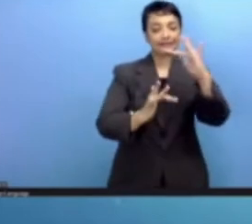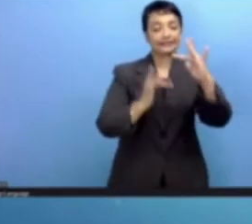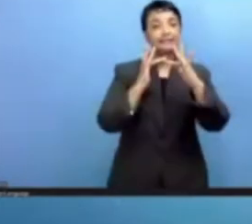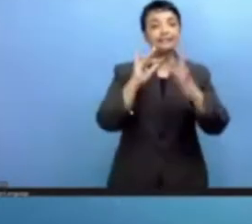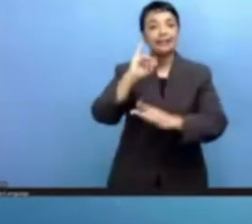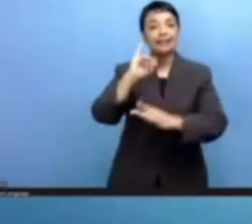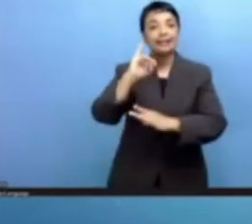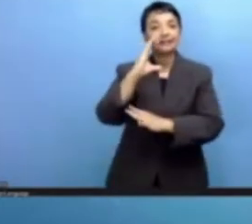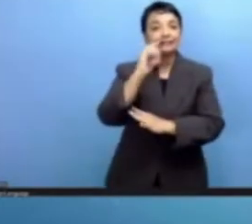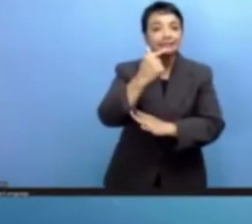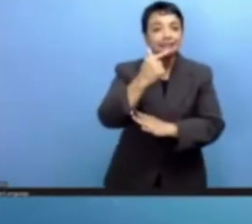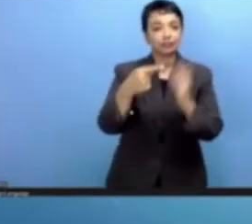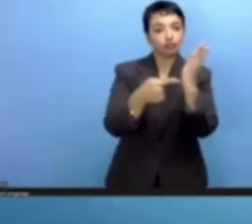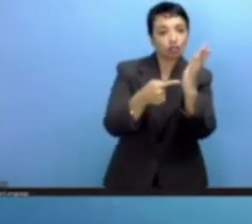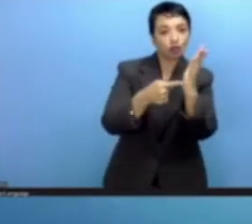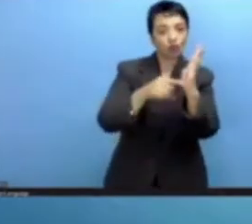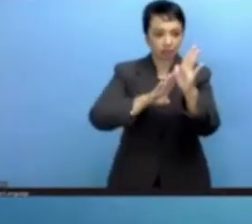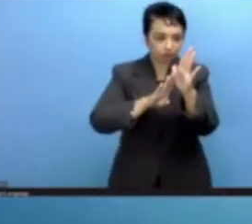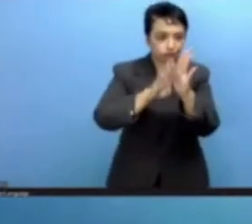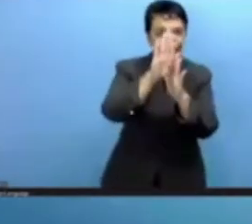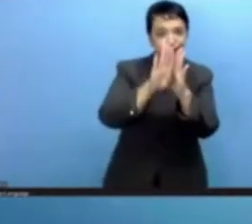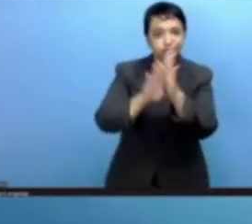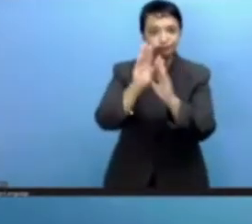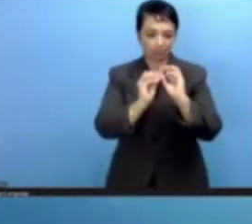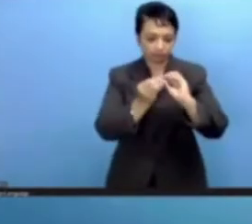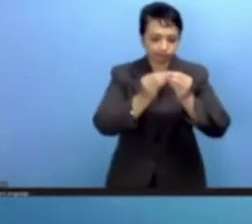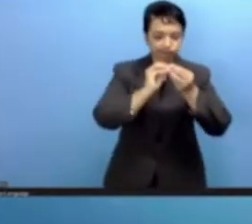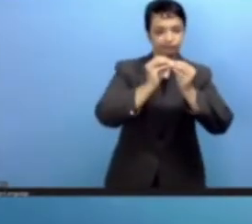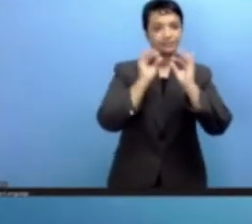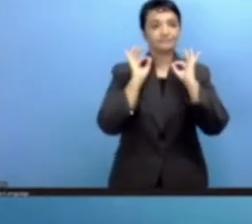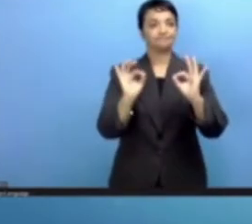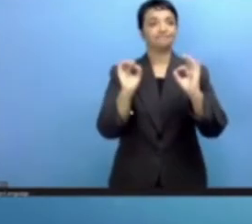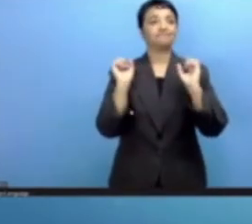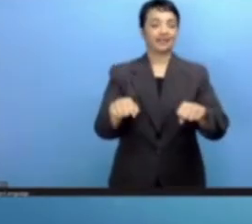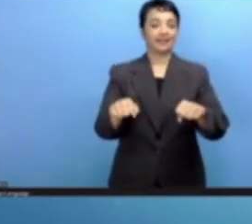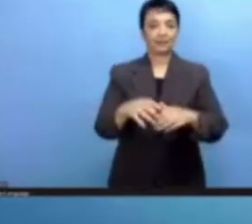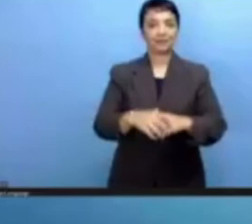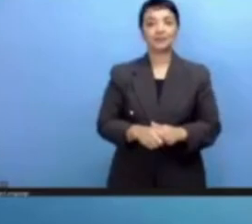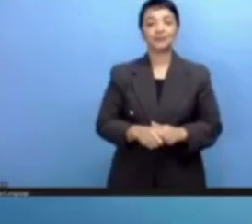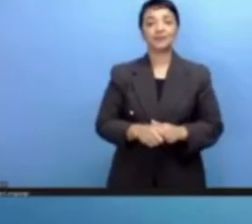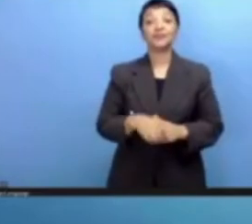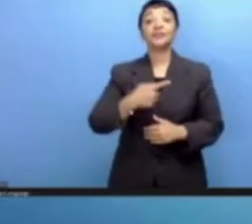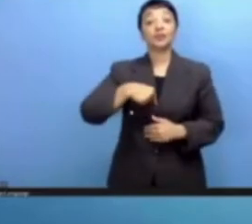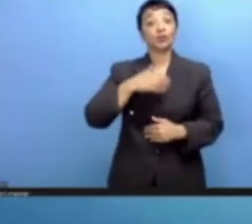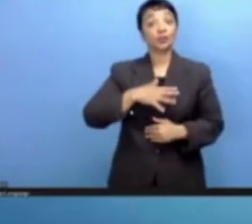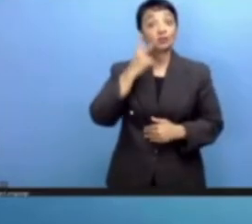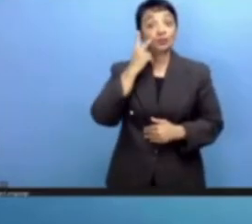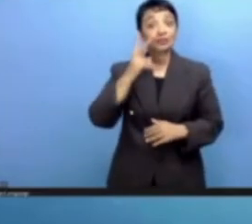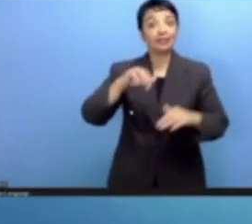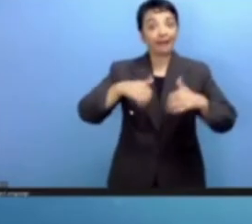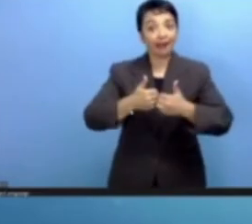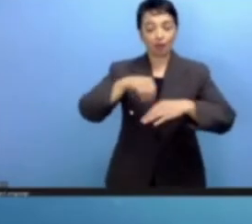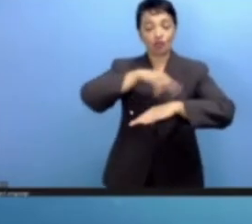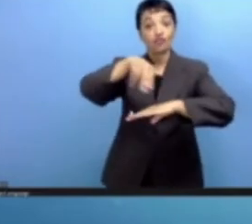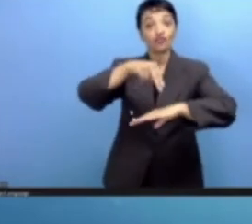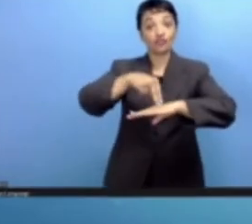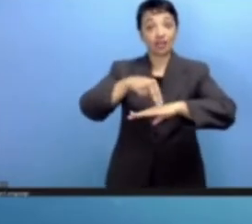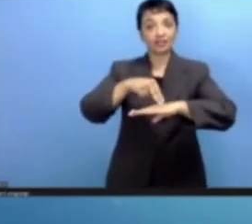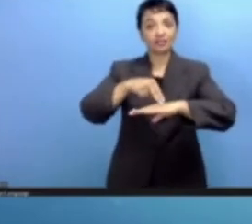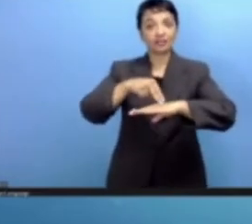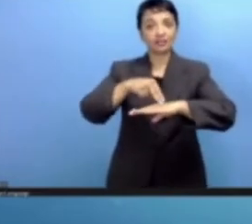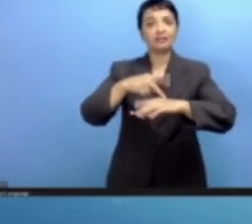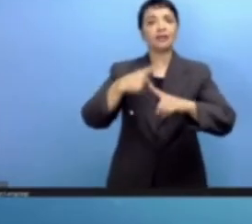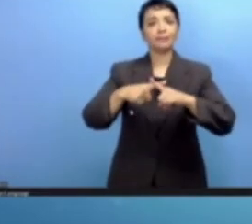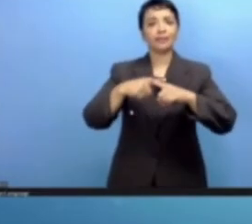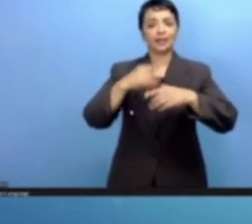يتطلب تحديث التكنولوجيا والإنترنت تتمثل وسيلة لضمان الأهداف الموضوعة كما